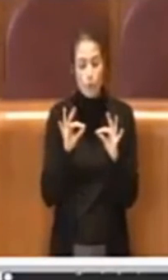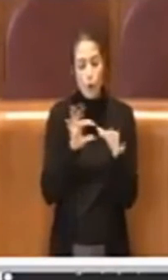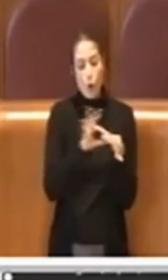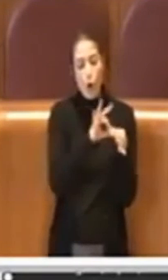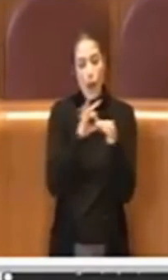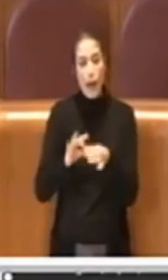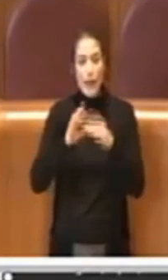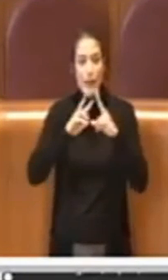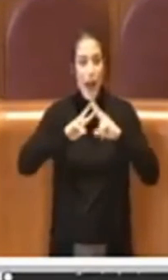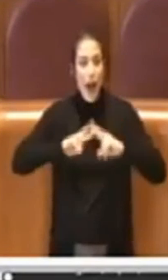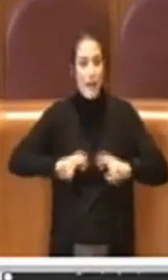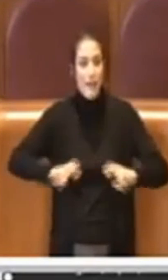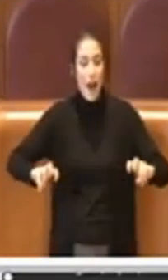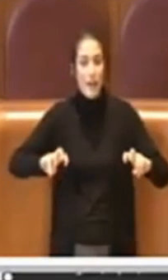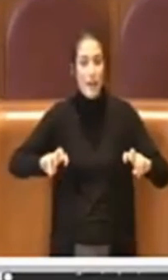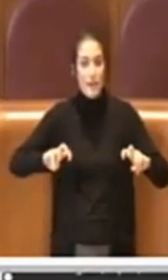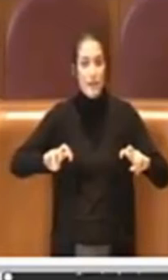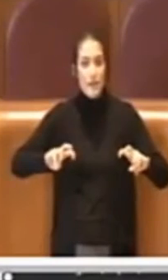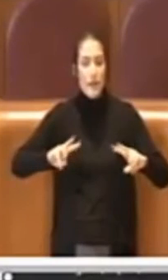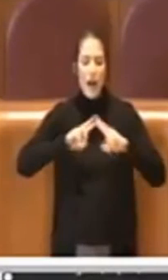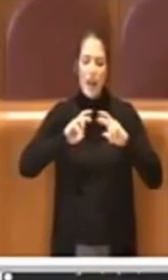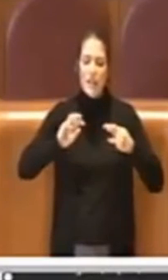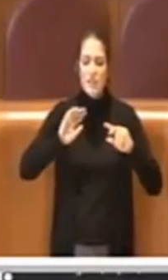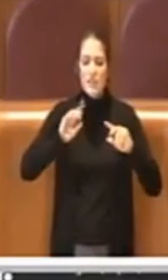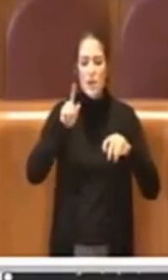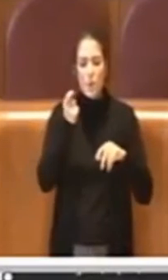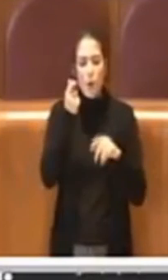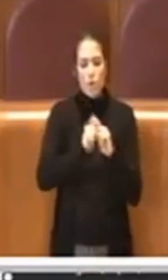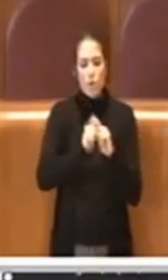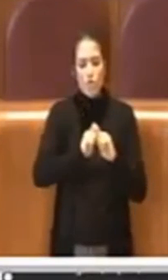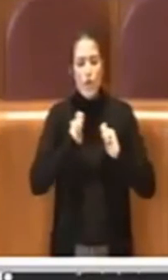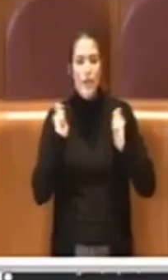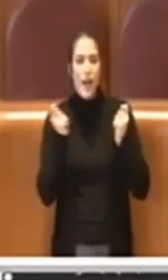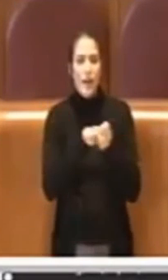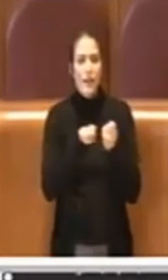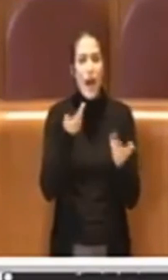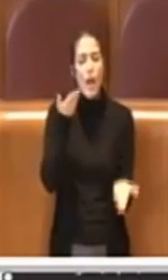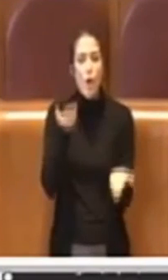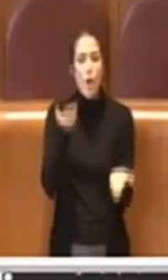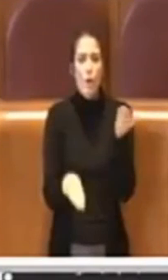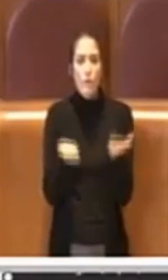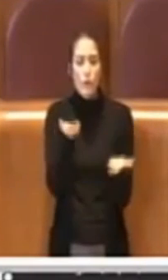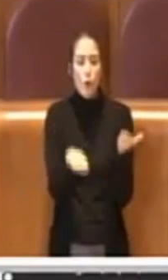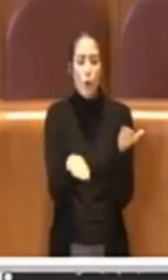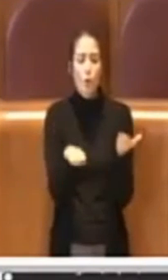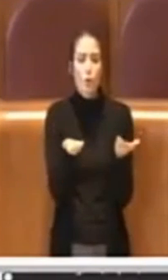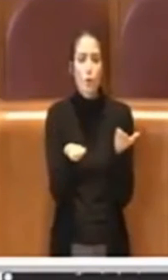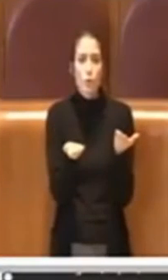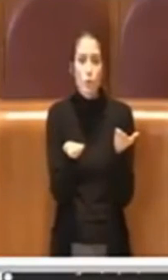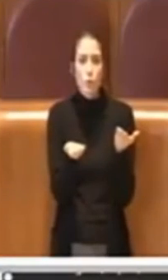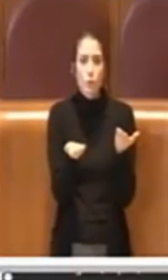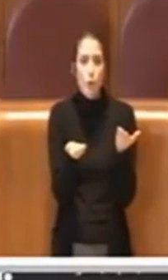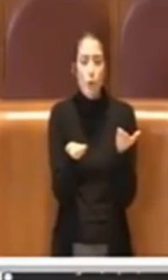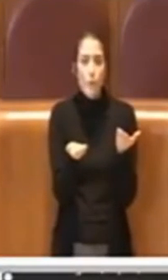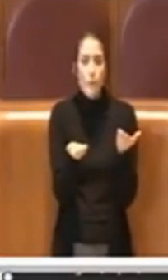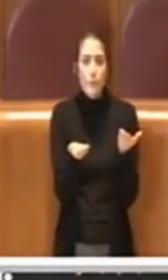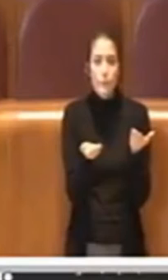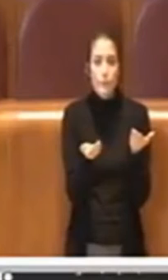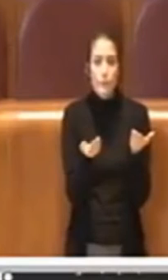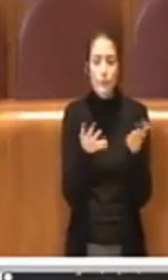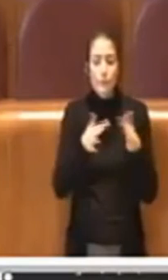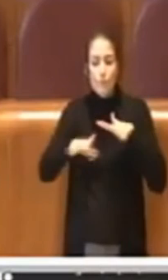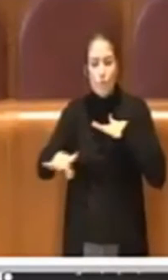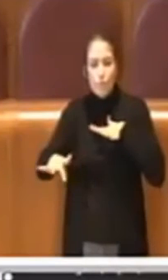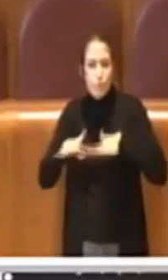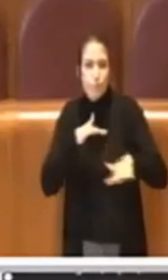anche un po' generale rispetto a quello che è stato fatto in tutti questi anni, questo